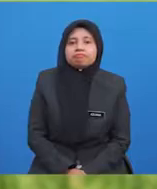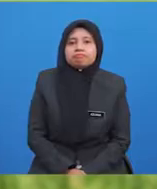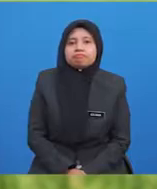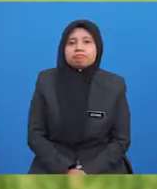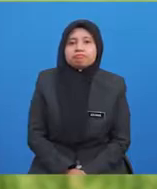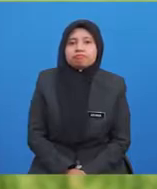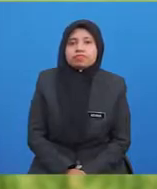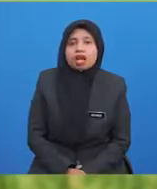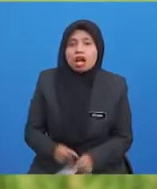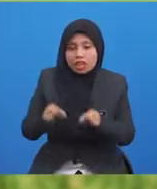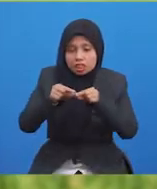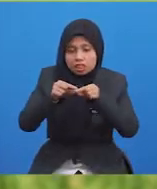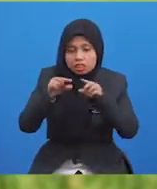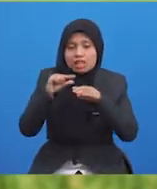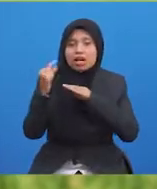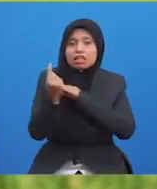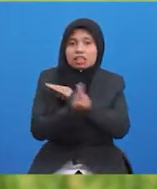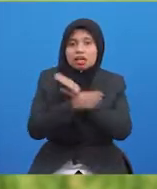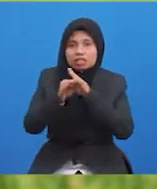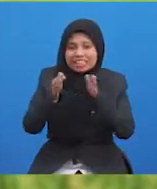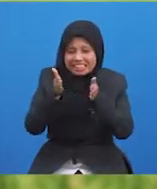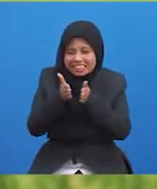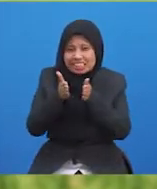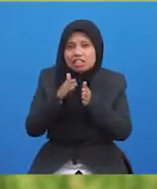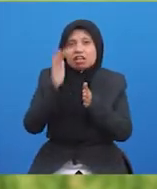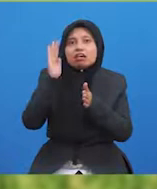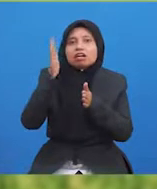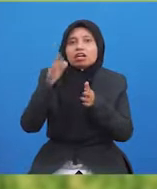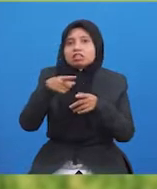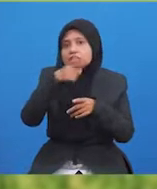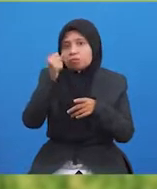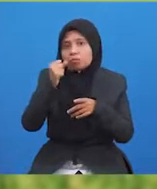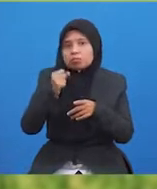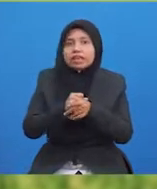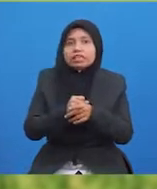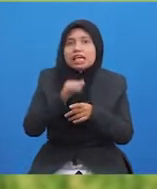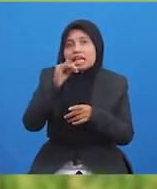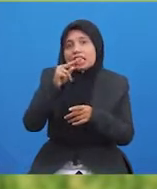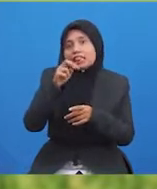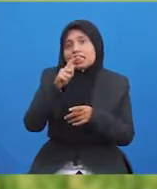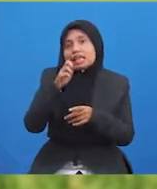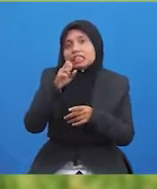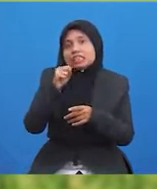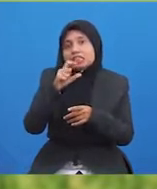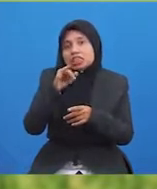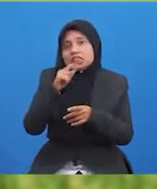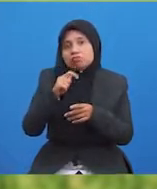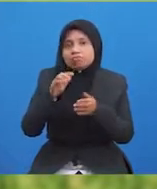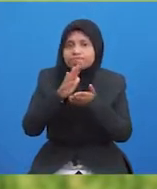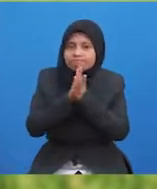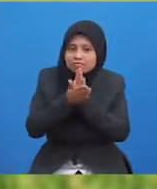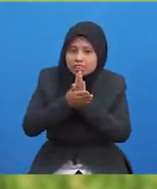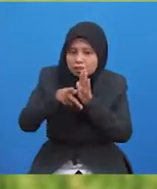Gelanggang yang kecil akan menyebabkan tempoh atau intensiti pemainan menjadi